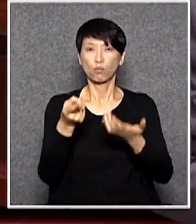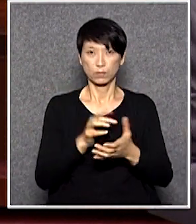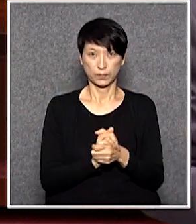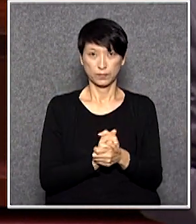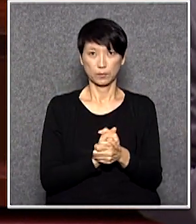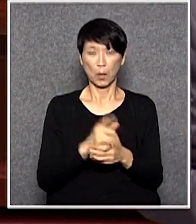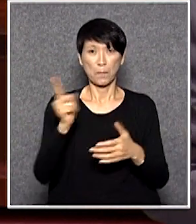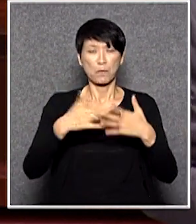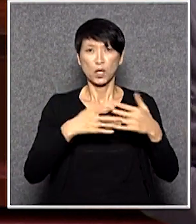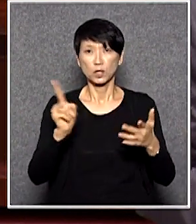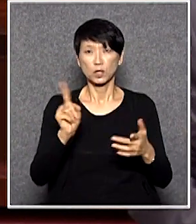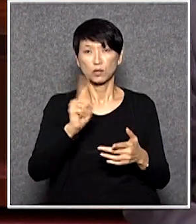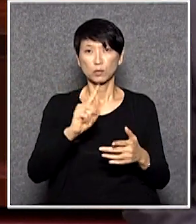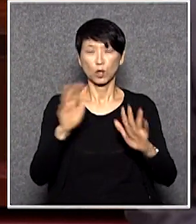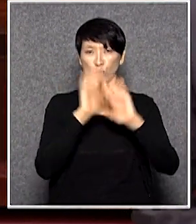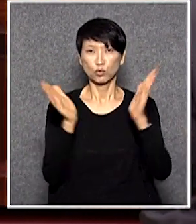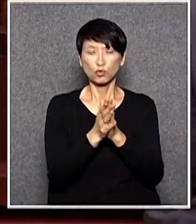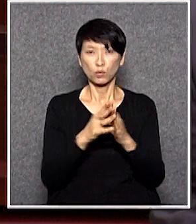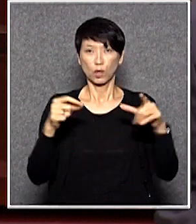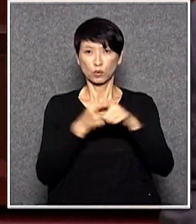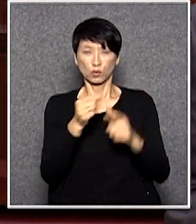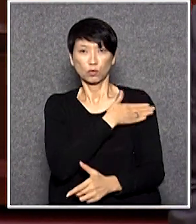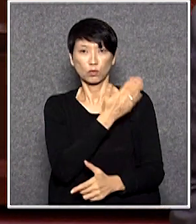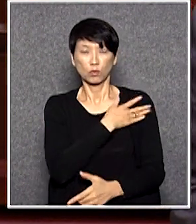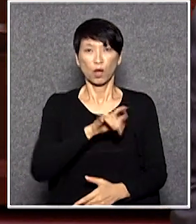什麼事你公務員的子女全部去英國讀書不用錢